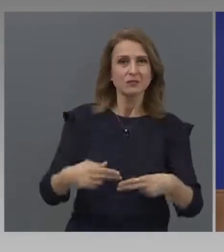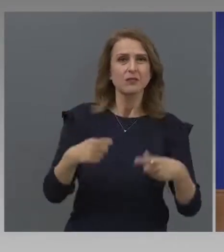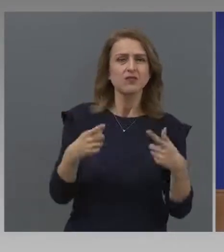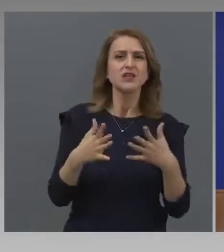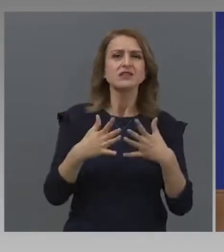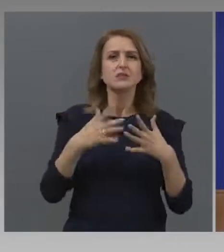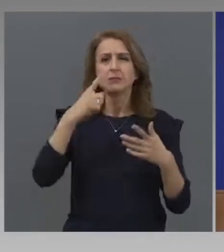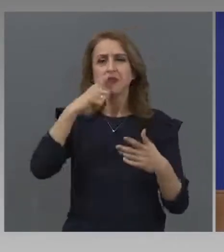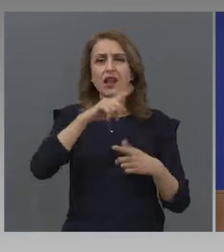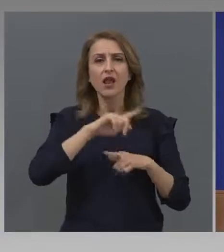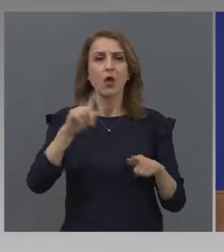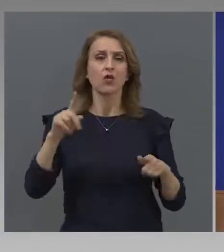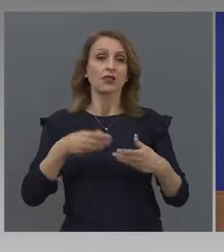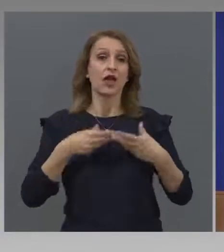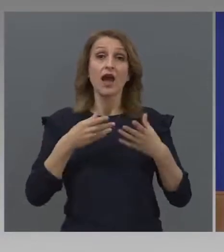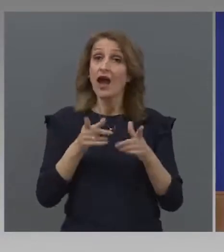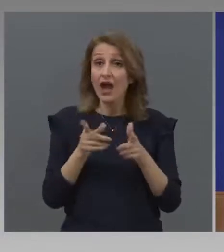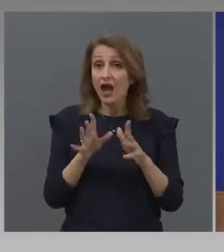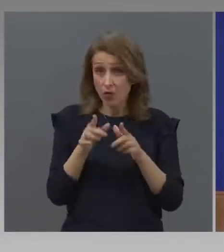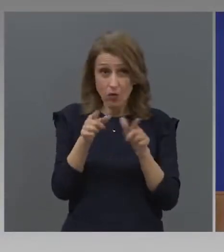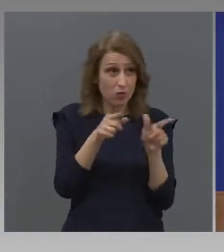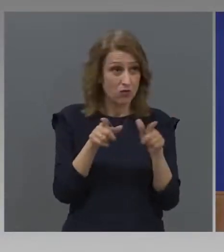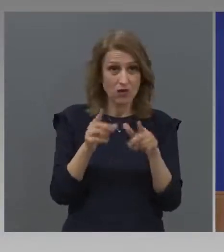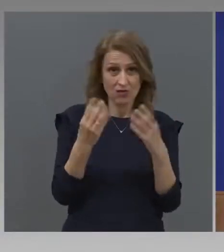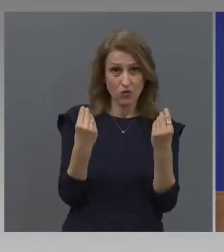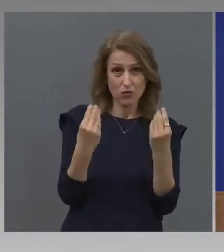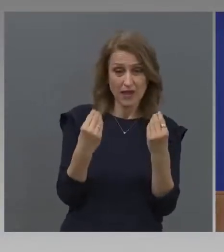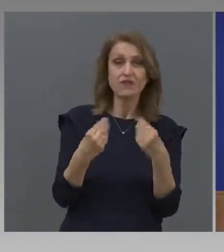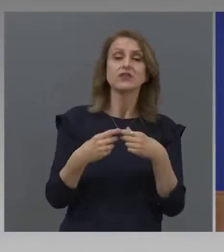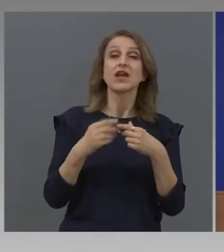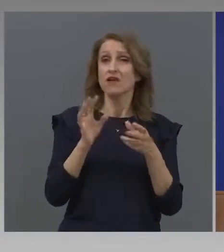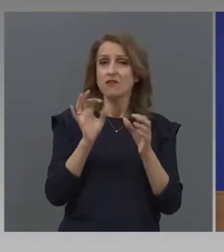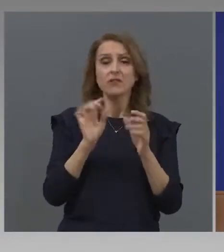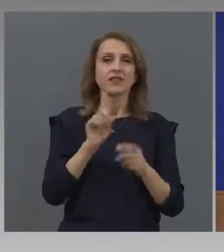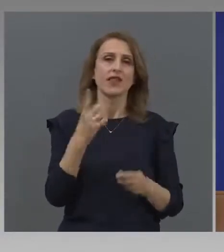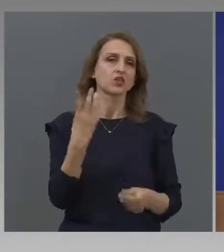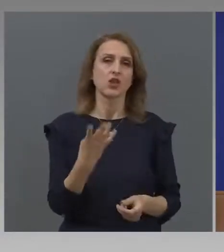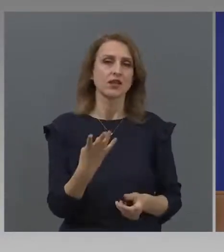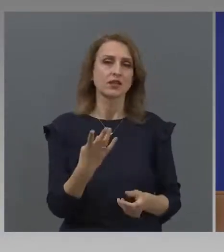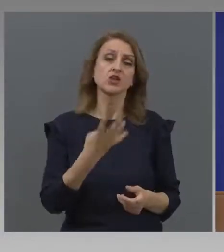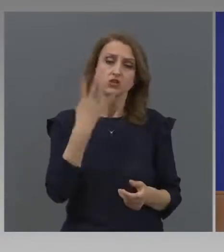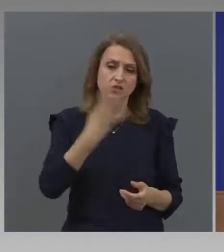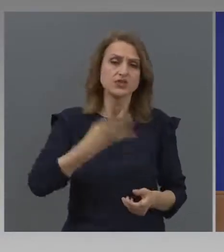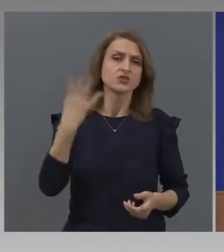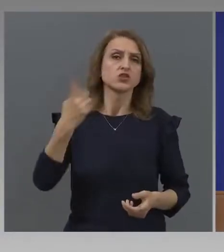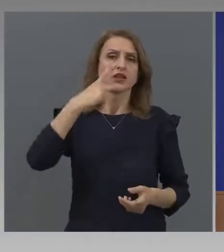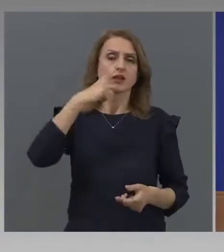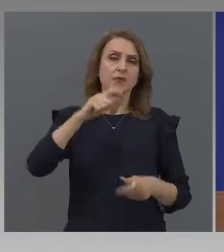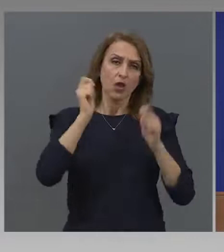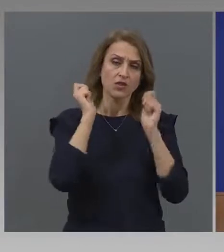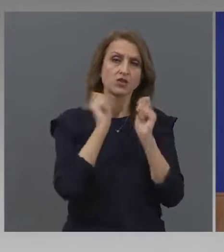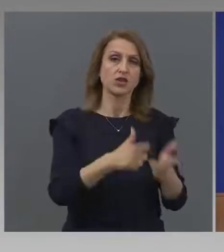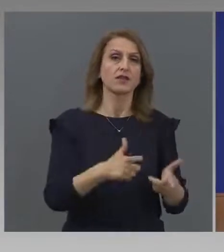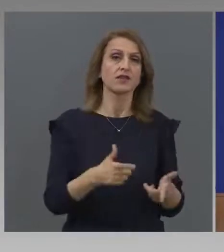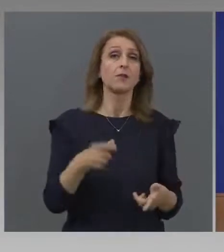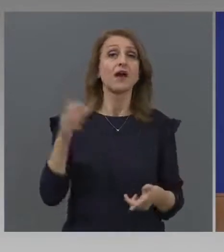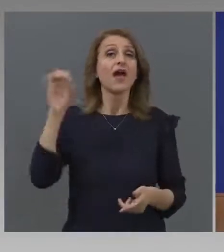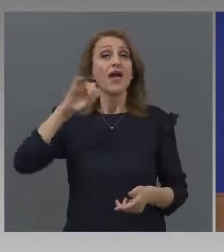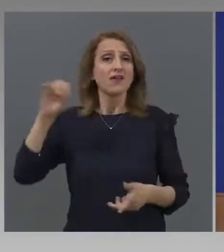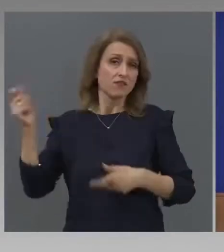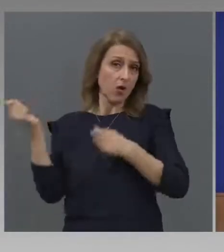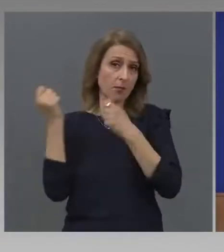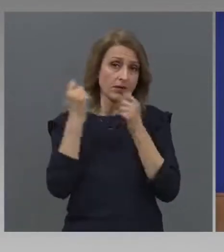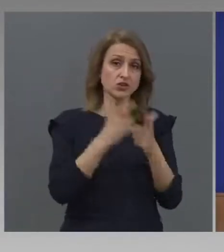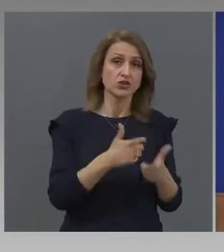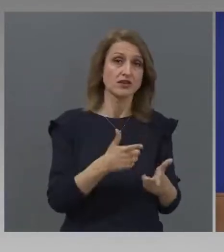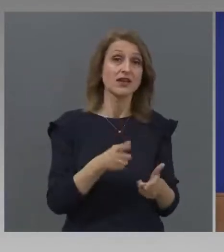които течат тази посока. Ако е вярно, не чете. 44 ще даде. И Европа ще ги даде. Брюксалутър ще ги